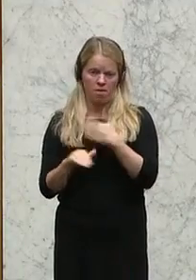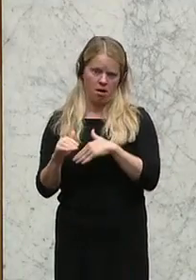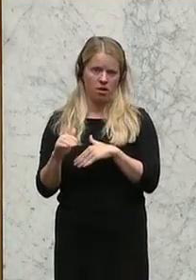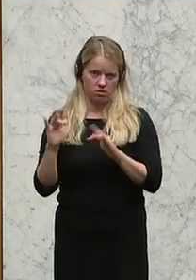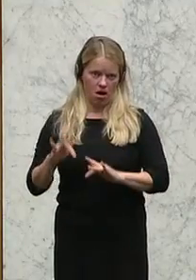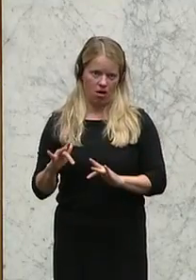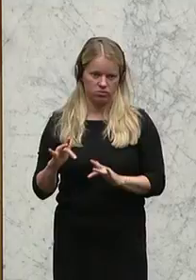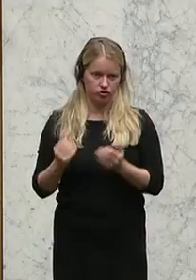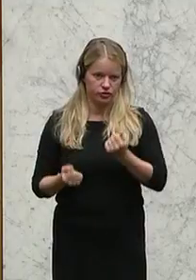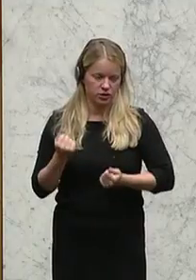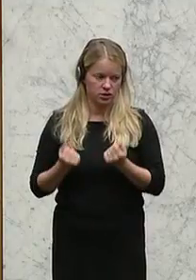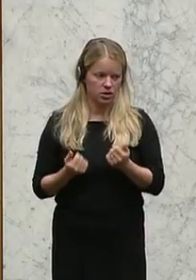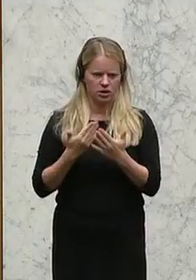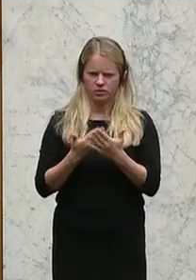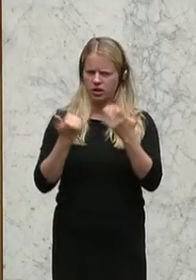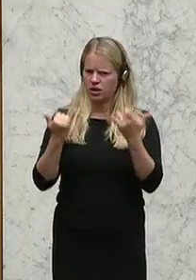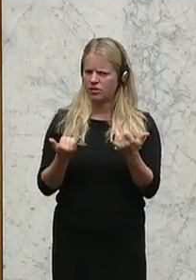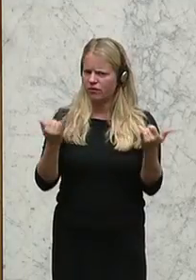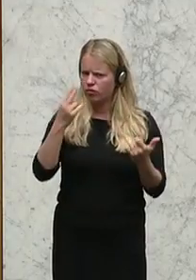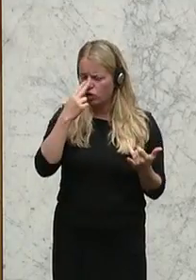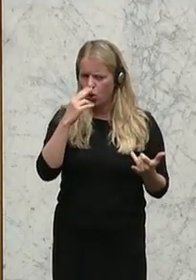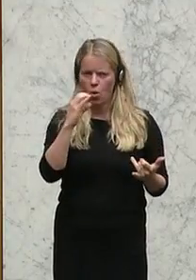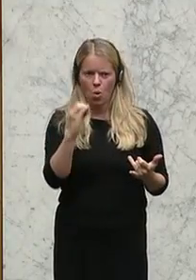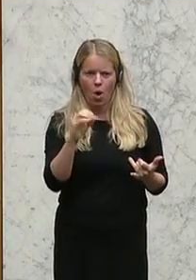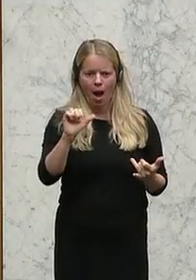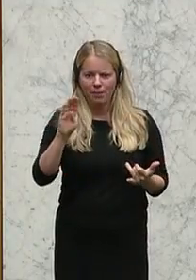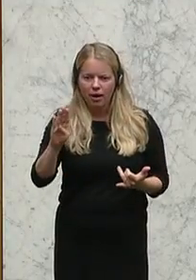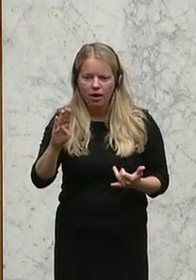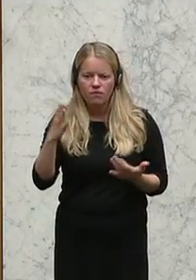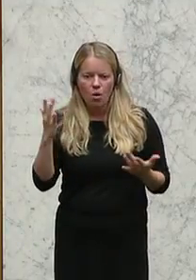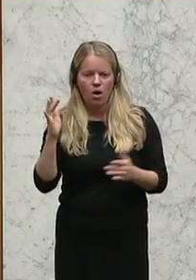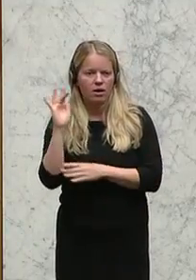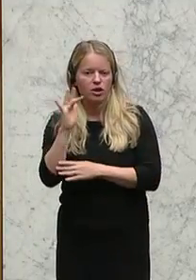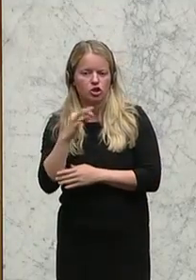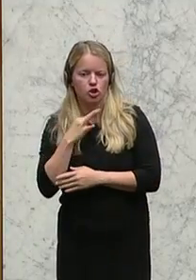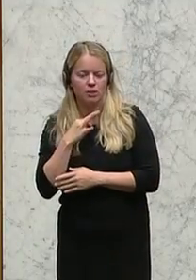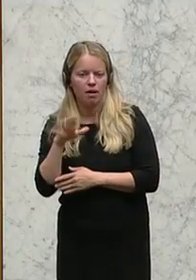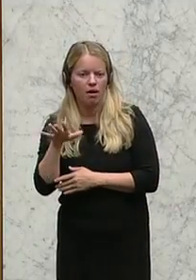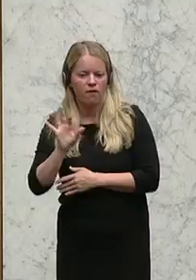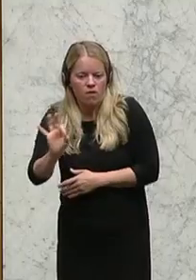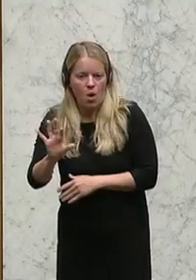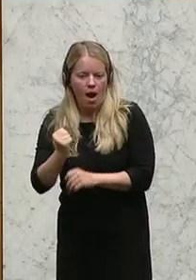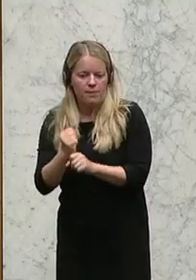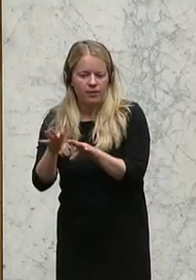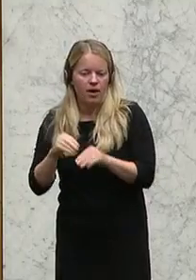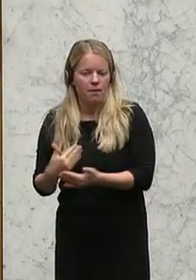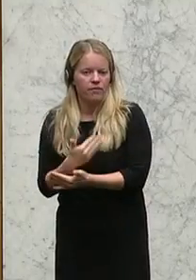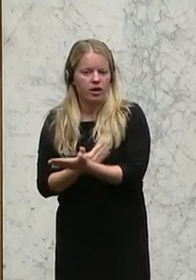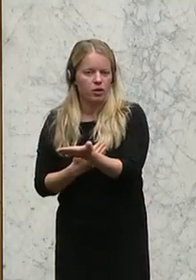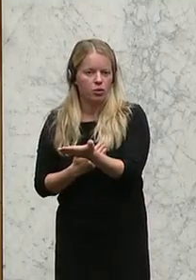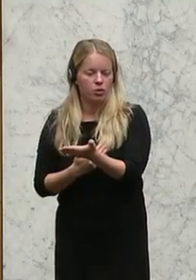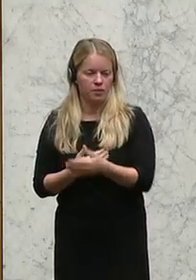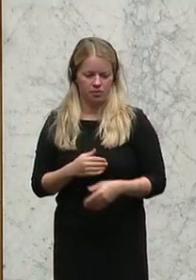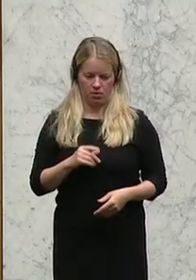ich mich, wo ist im ÖAB die kritische Stimme, die die Arbeitnehmer vertritt? Es kann doch nicht sein, dass nur eine